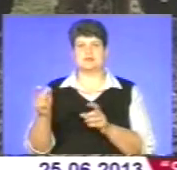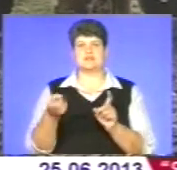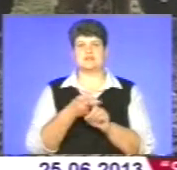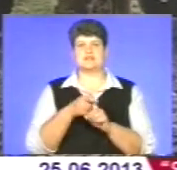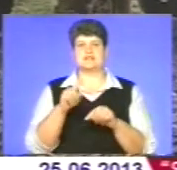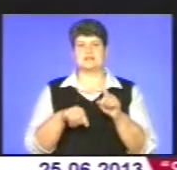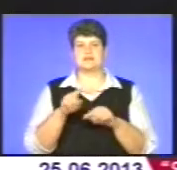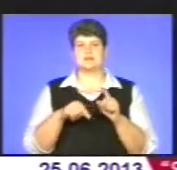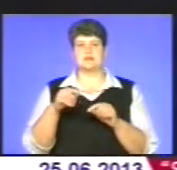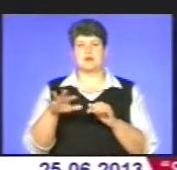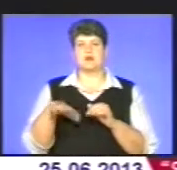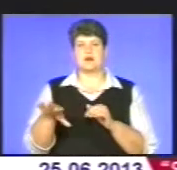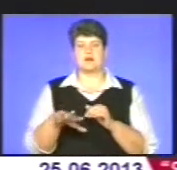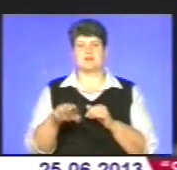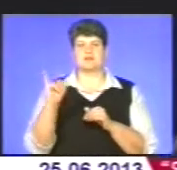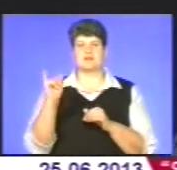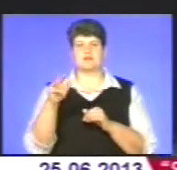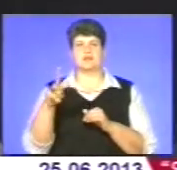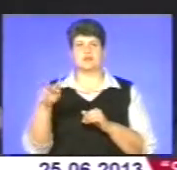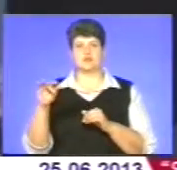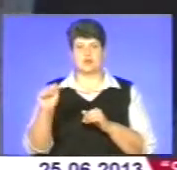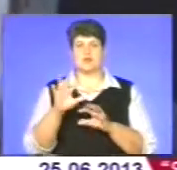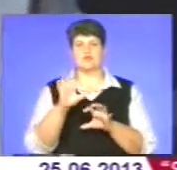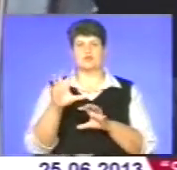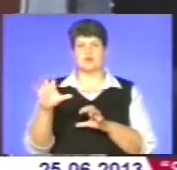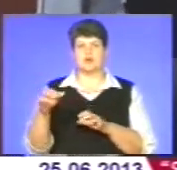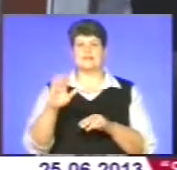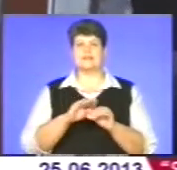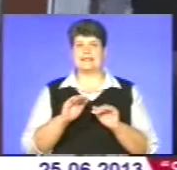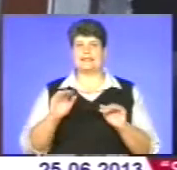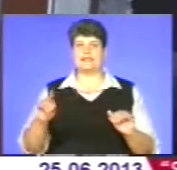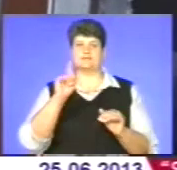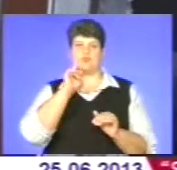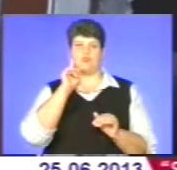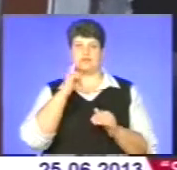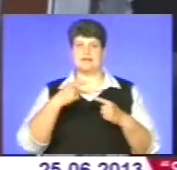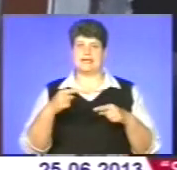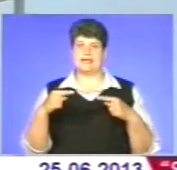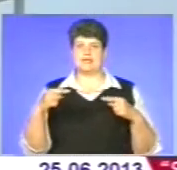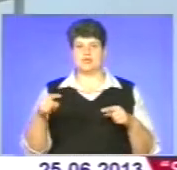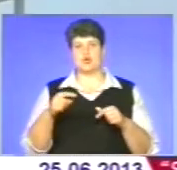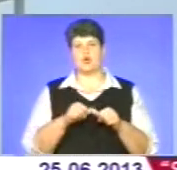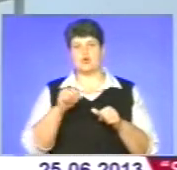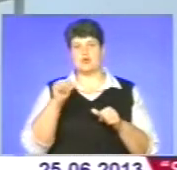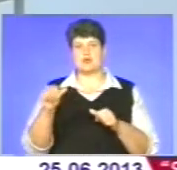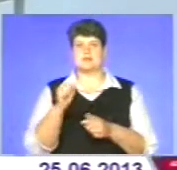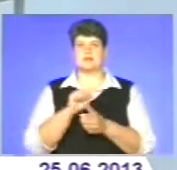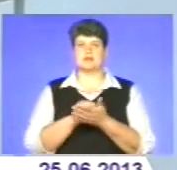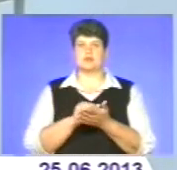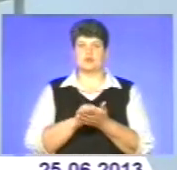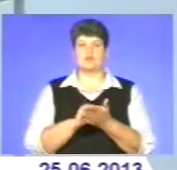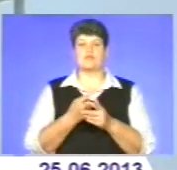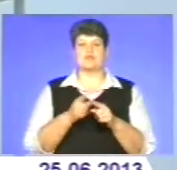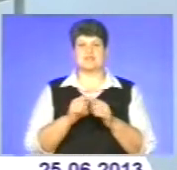Марчука. Фотографії з різних періодів його життя, дитинства, молодості та інші. Деякі з них надруковані у цій книжці